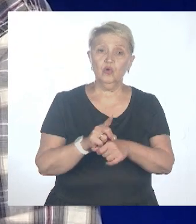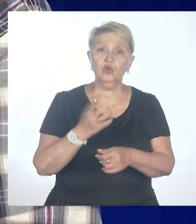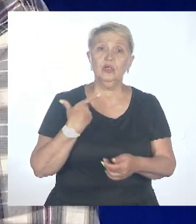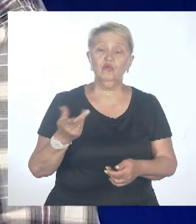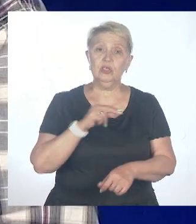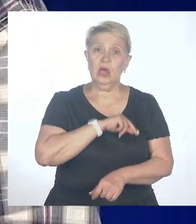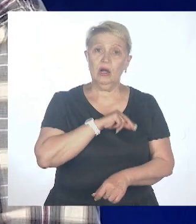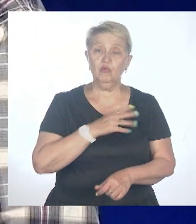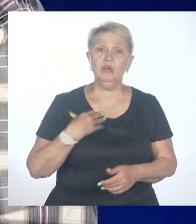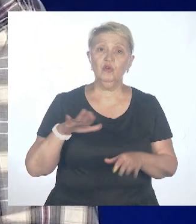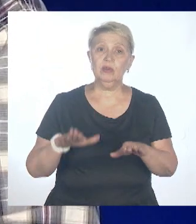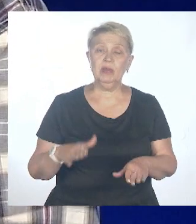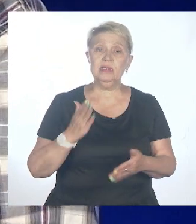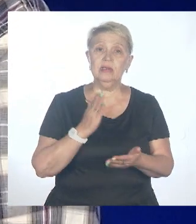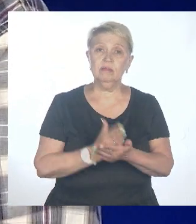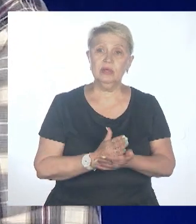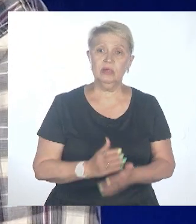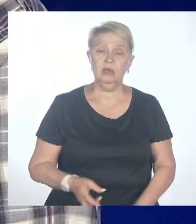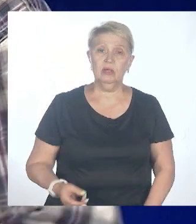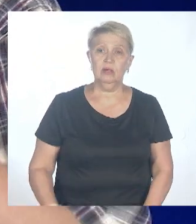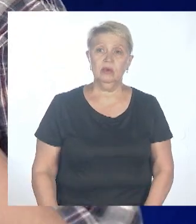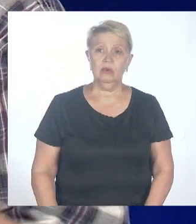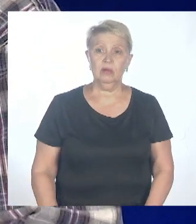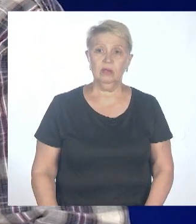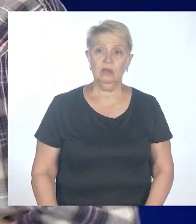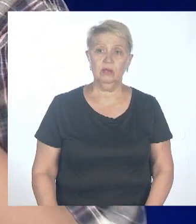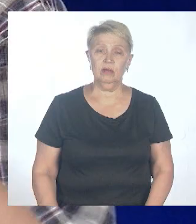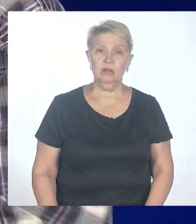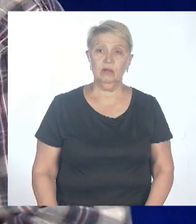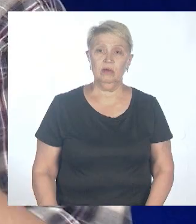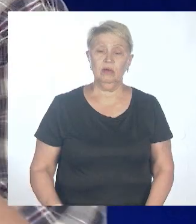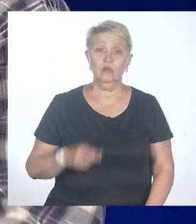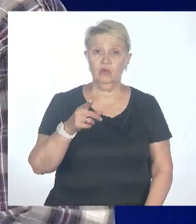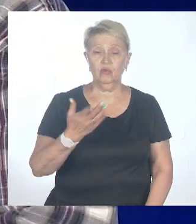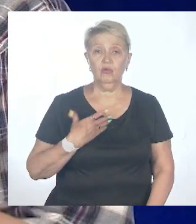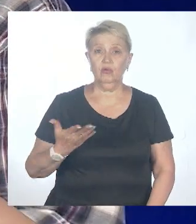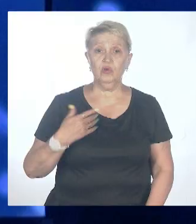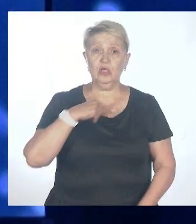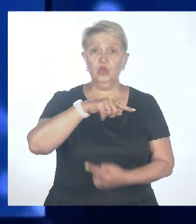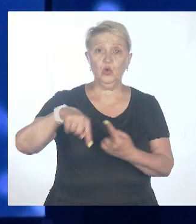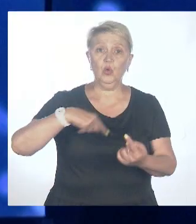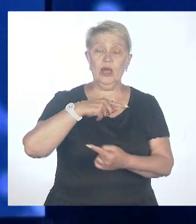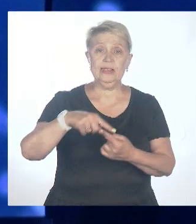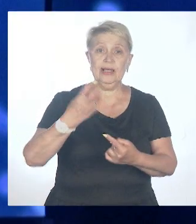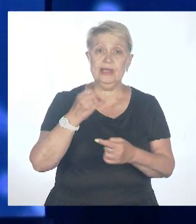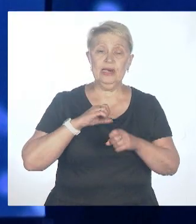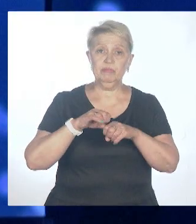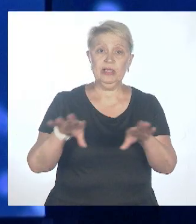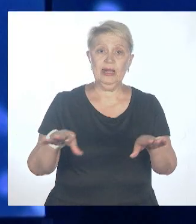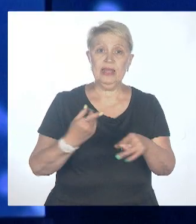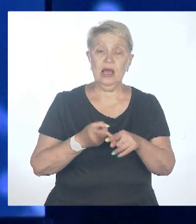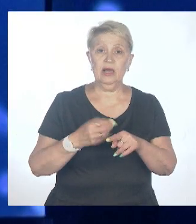рабочем месте, даже в больном состоянии, то попросту получается циркуляция и распределение этого вируса